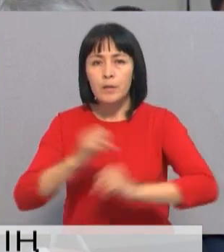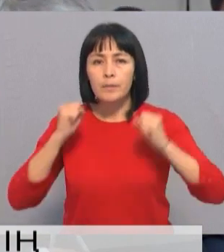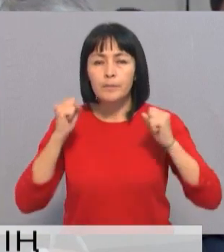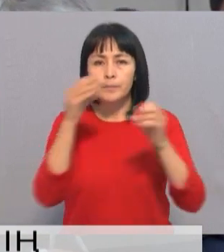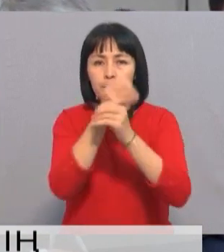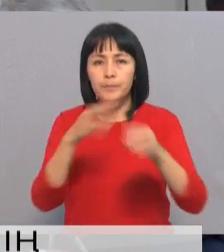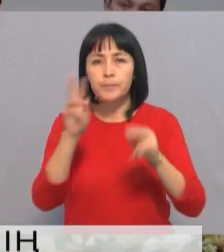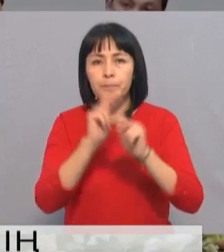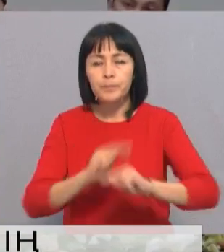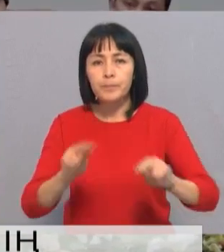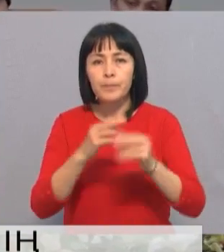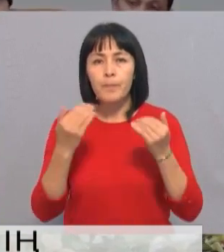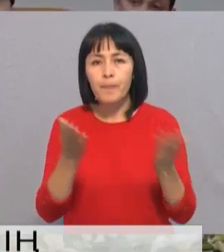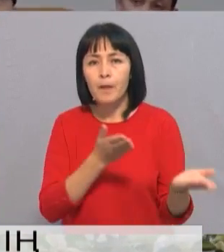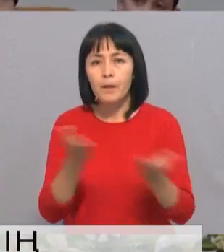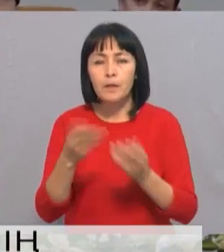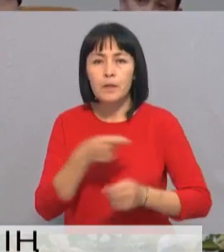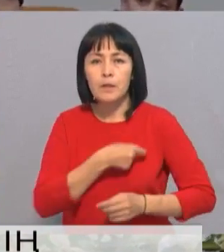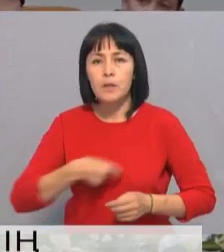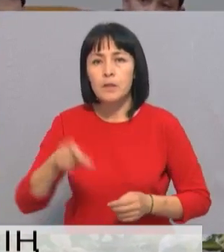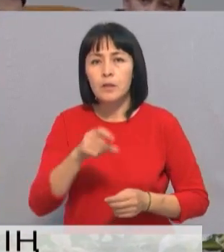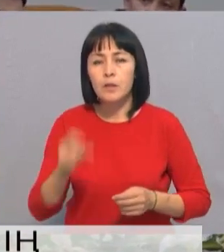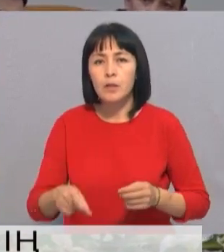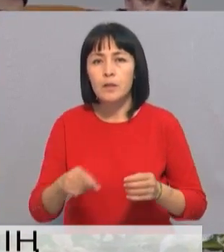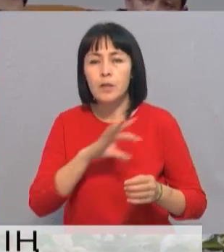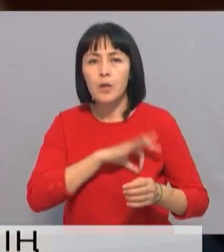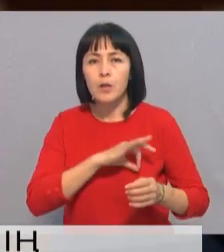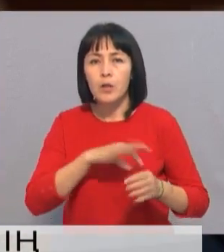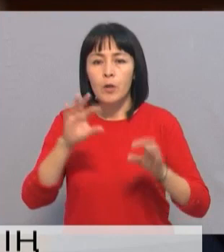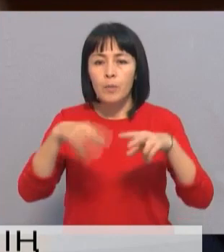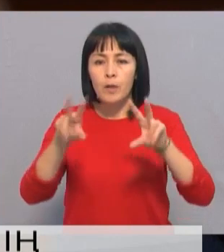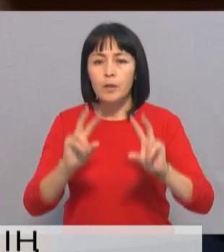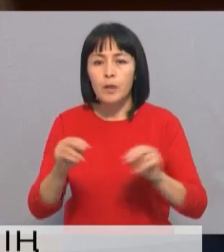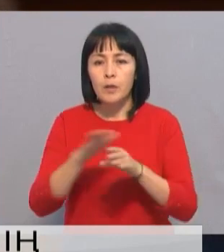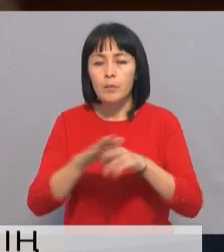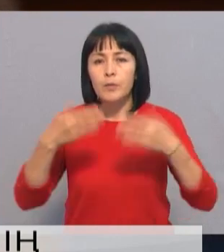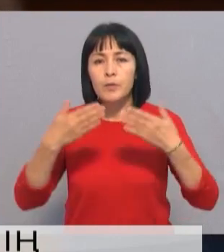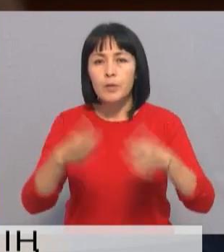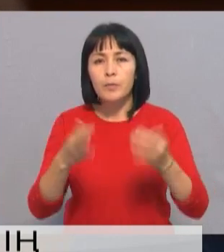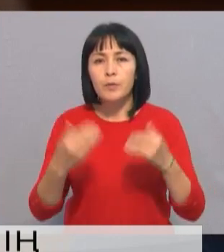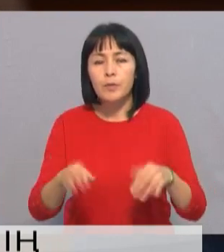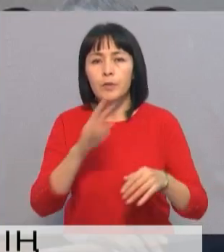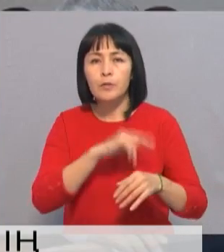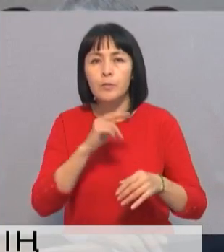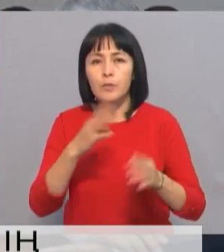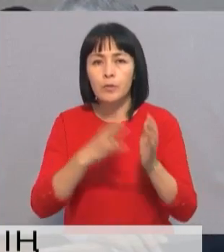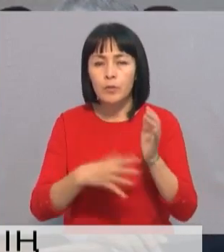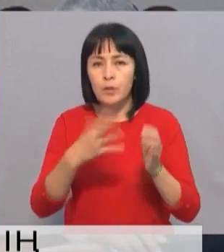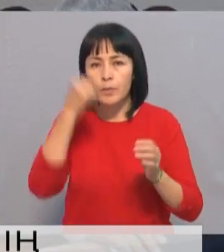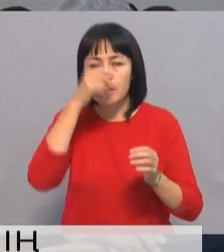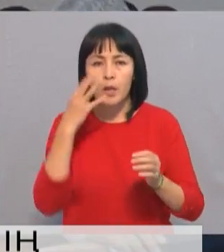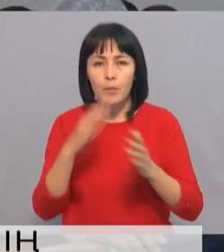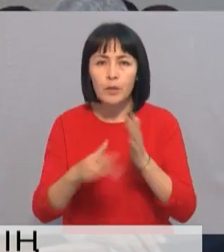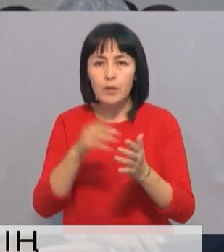мәдіңетінің оқтырушыса, Қараты жаттықтырушыса, Құқтану мамандықтары бойынша бідірген. Еңбек жолын 1995 жылы